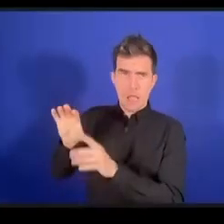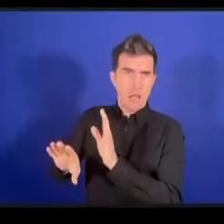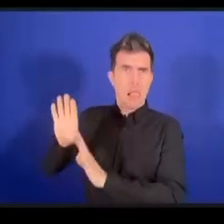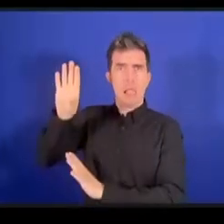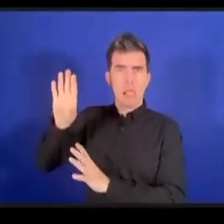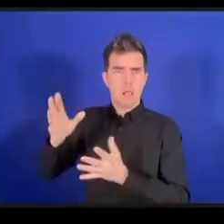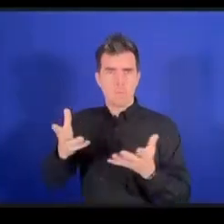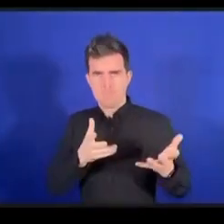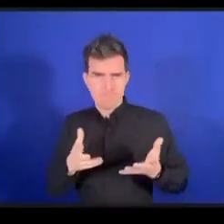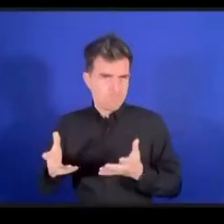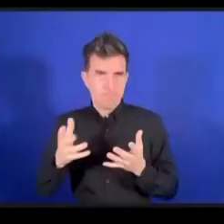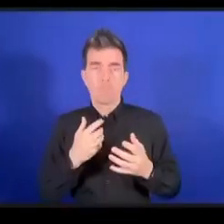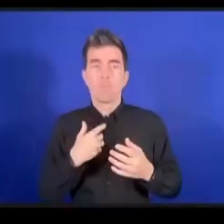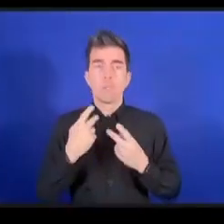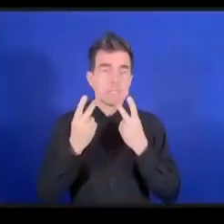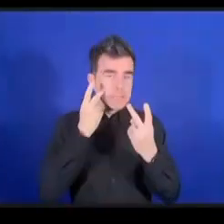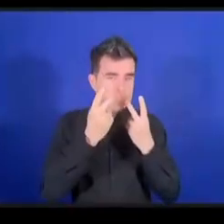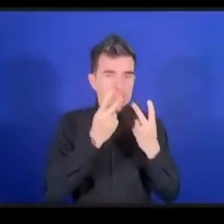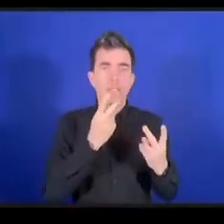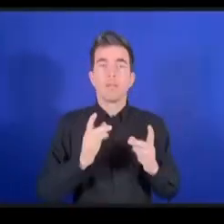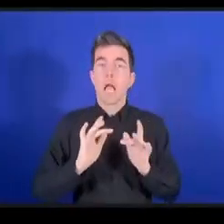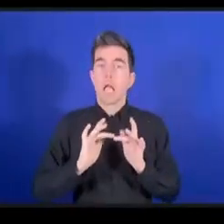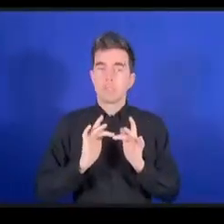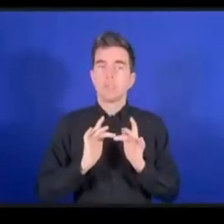حوكمية